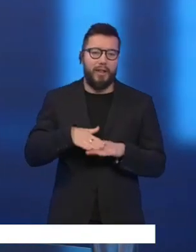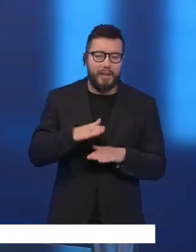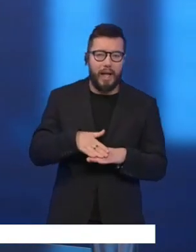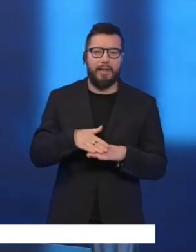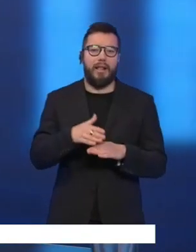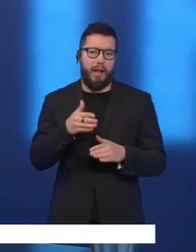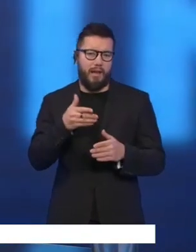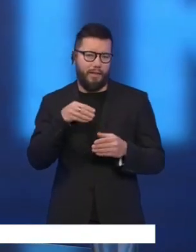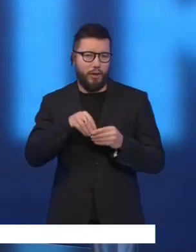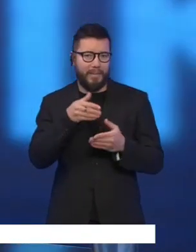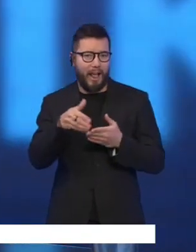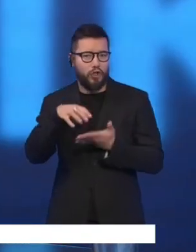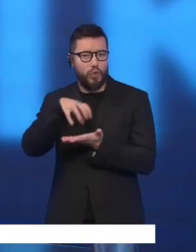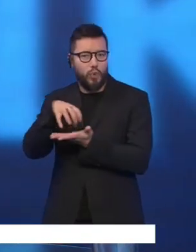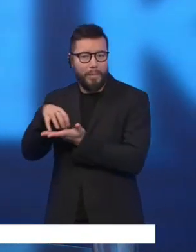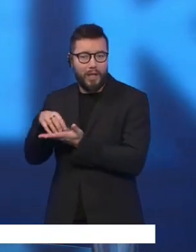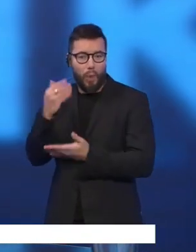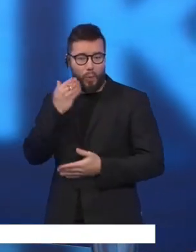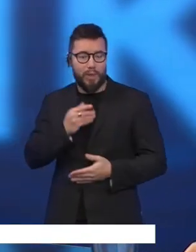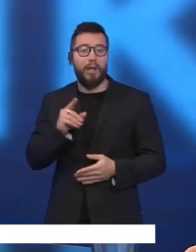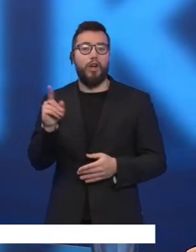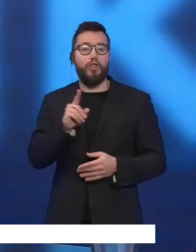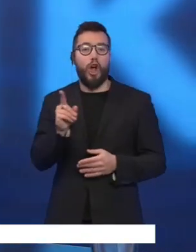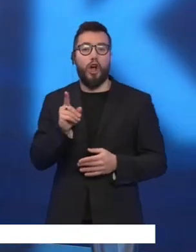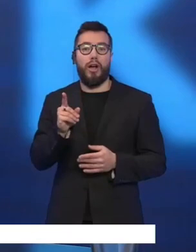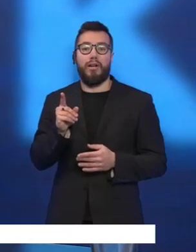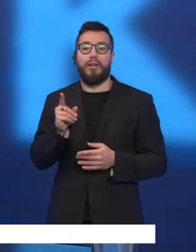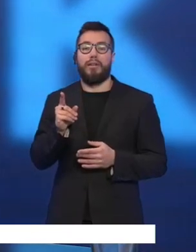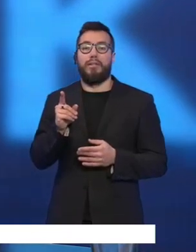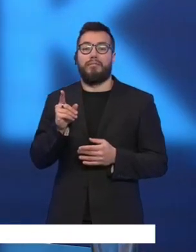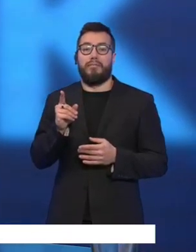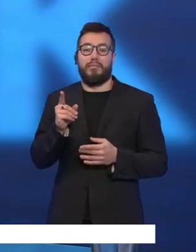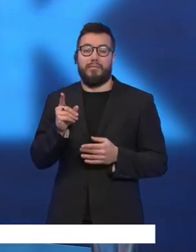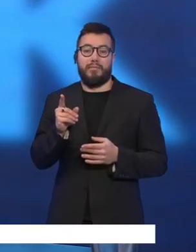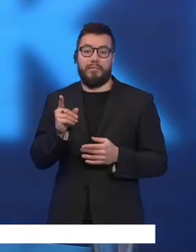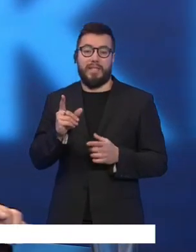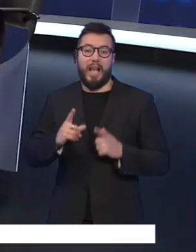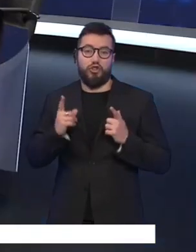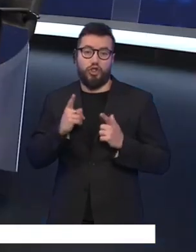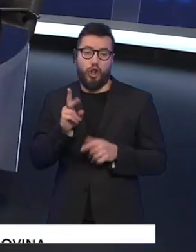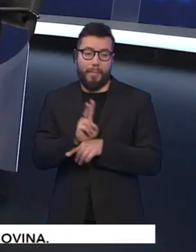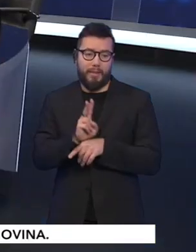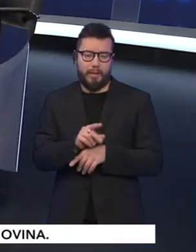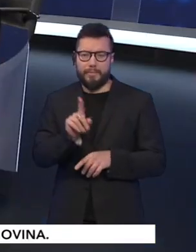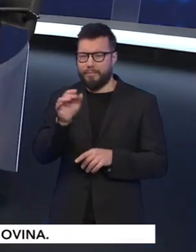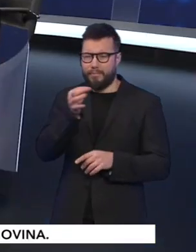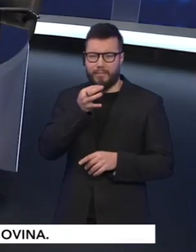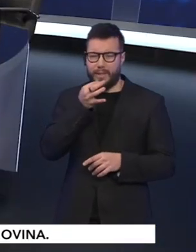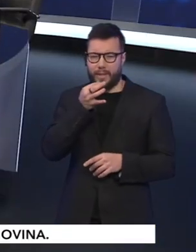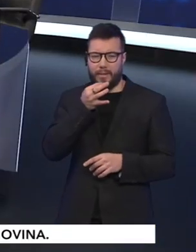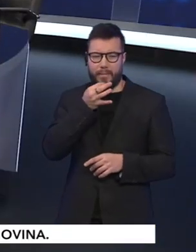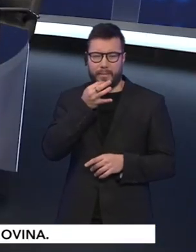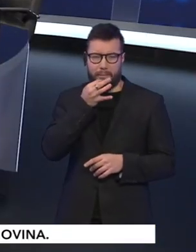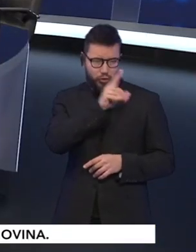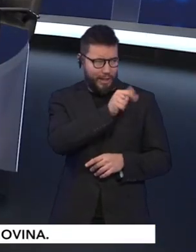skupinách občanov, ktorých tie opatrenia budú postihovať negatívne. Len jednu vetu som